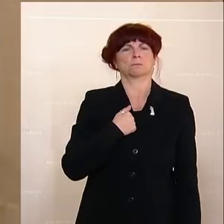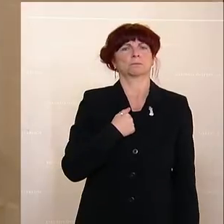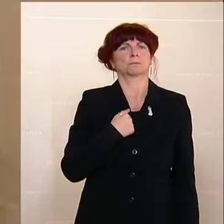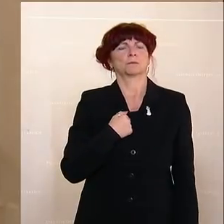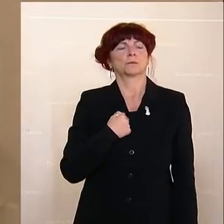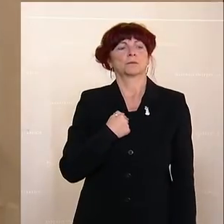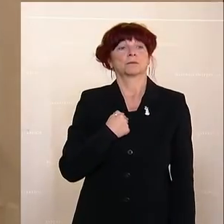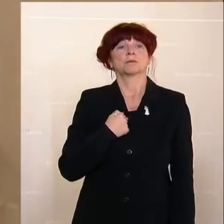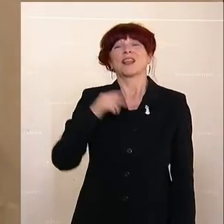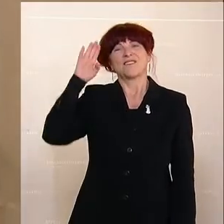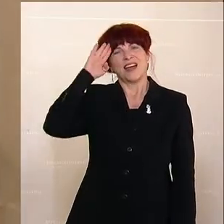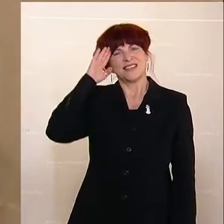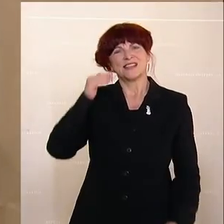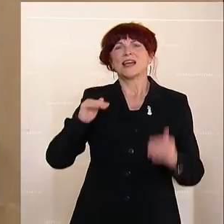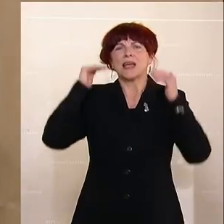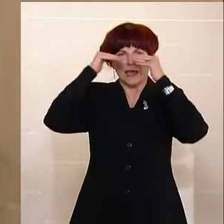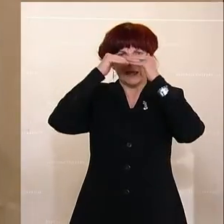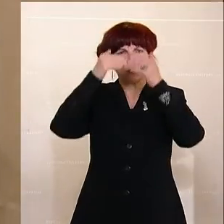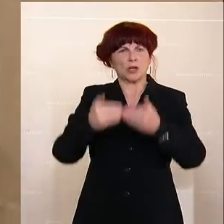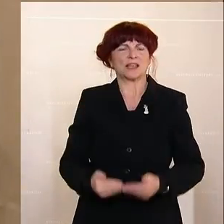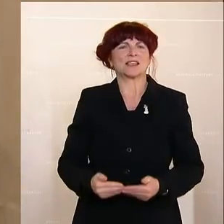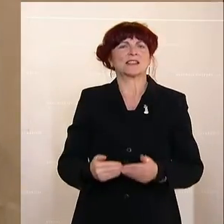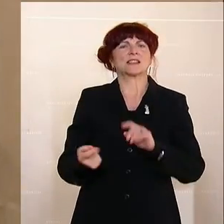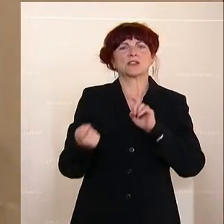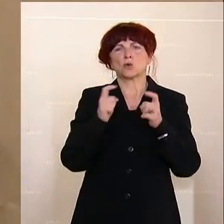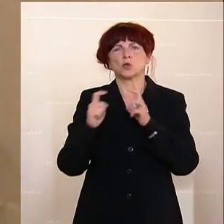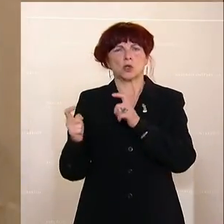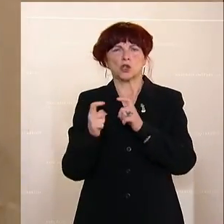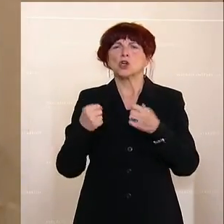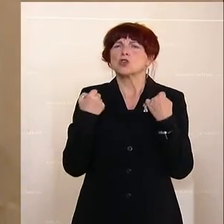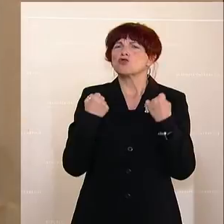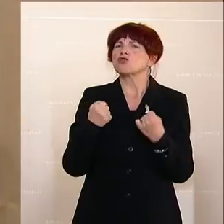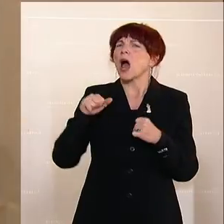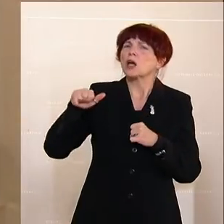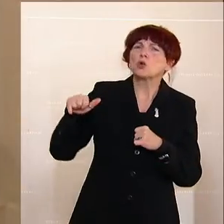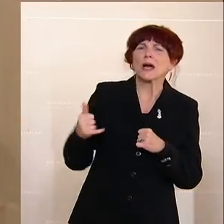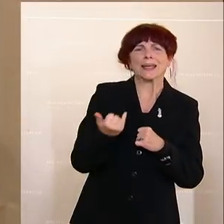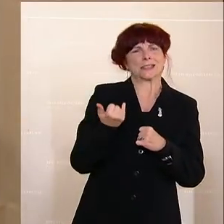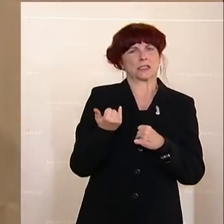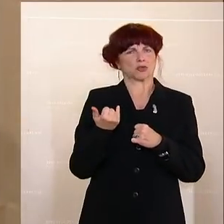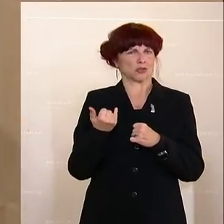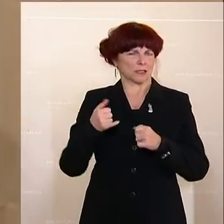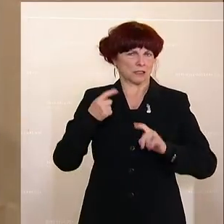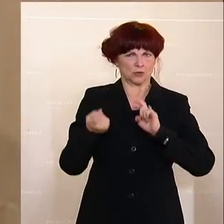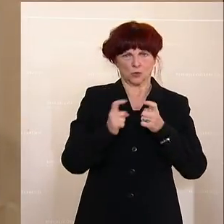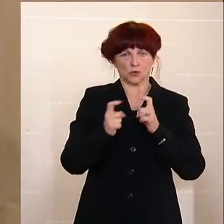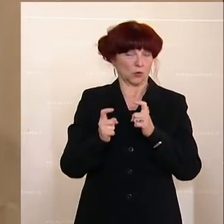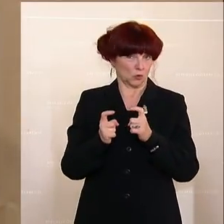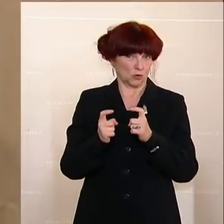Wissen Sie, Immunitätsdebatten sind juristische oder stark juristisch geprägte Debatten. Und Sie